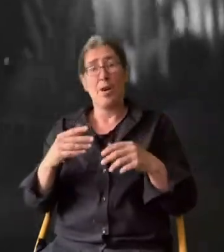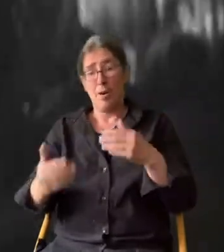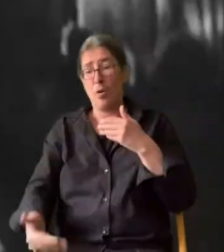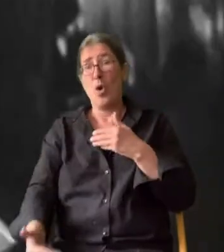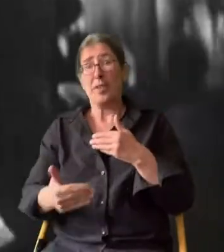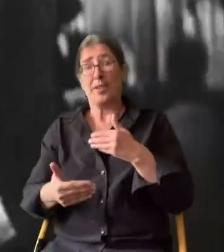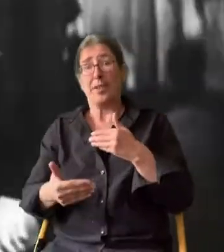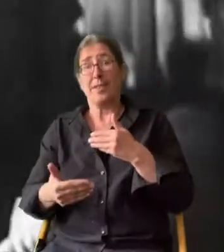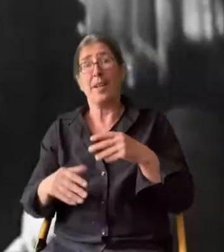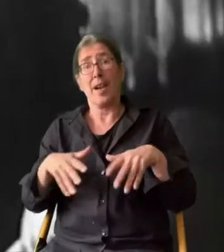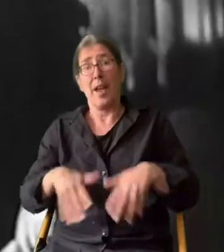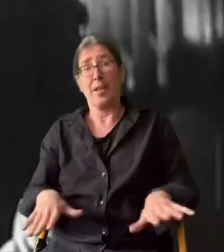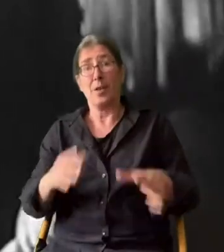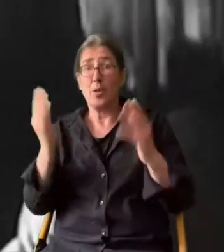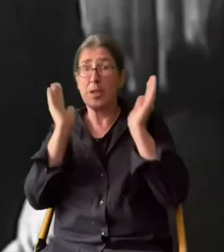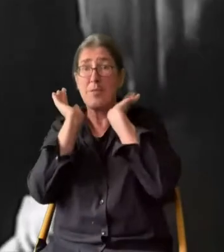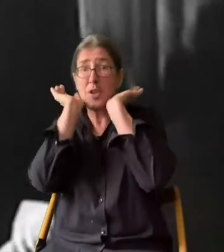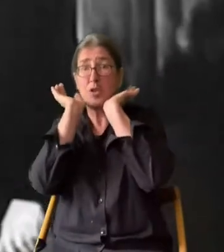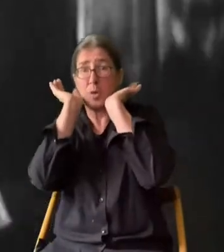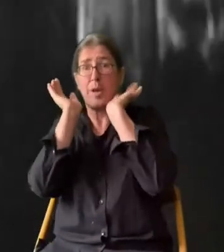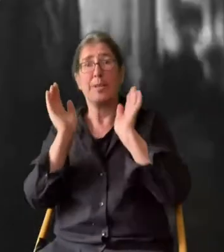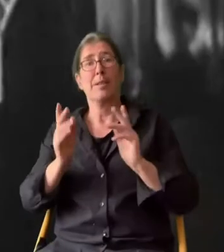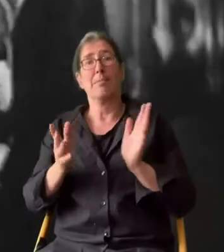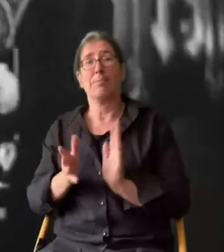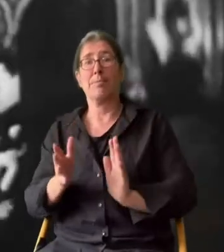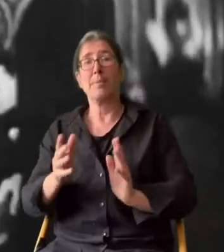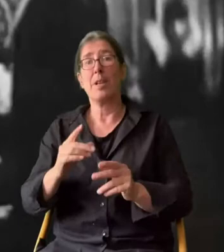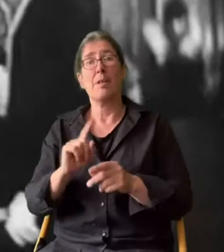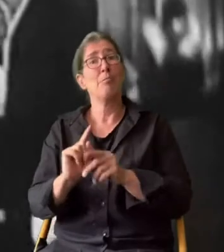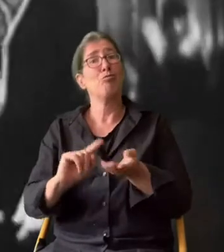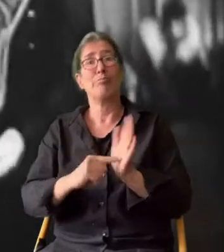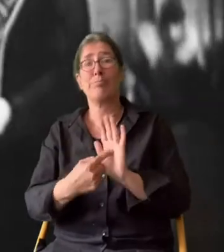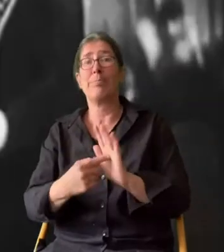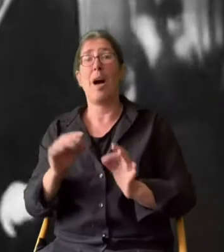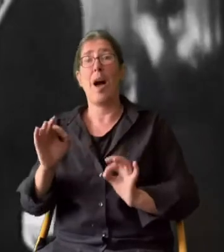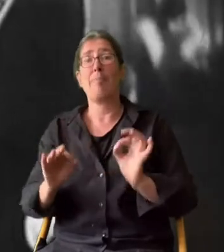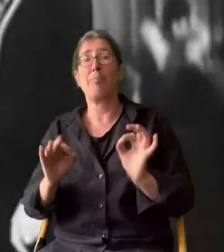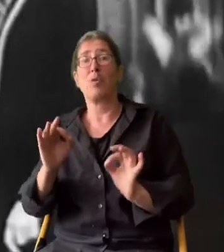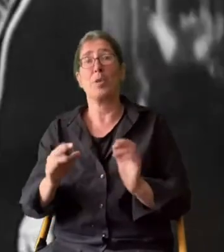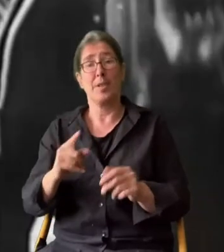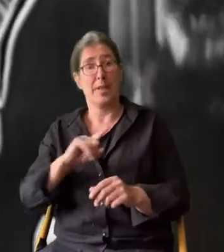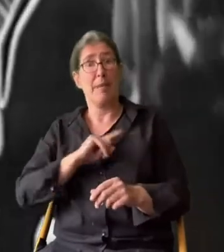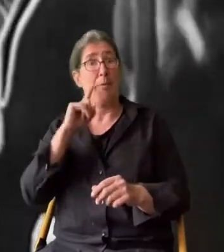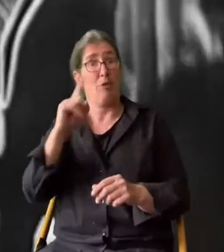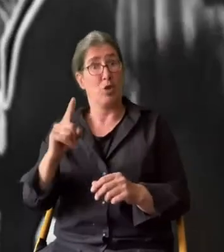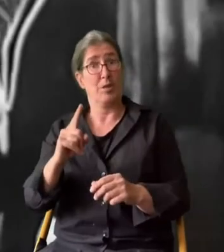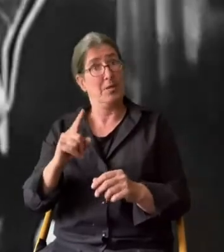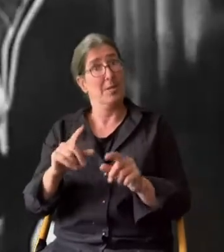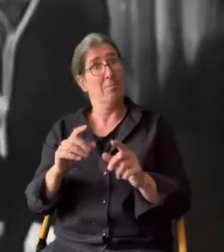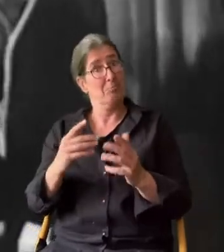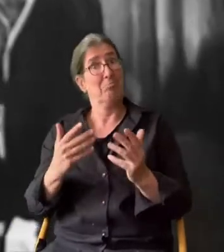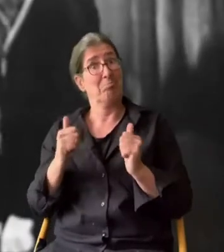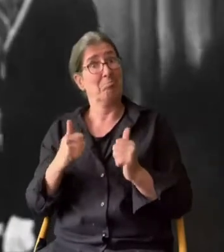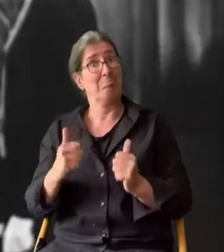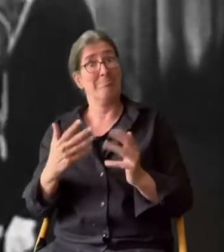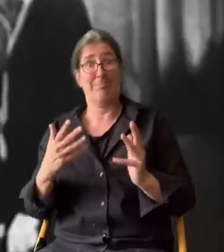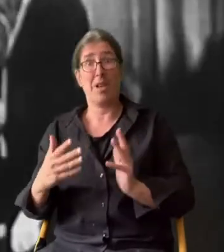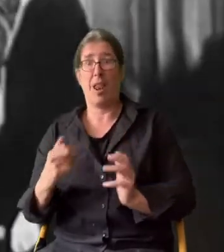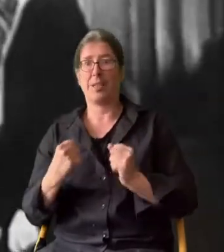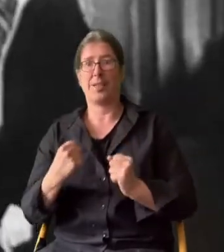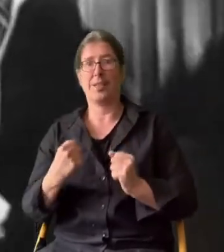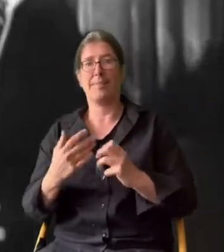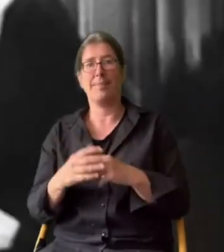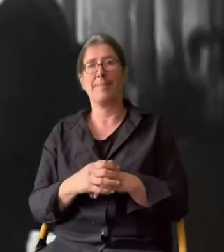kürzeren, fließenden Kleider und die kurze Bubikopf-Frisur sollen Anmut, Selbstbewusstsein und Klasse demonstrieren.